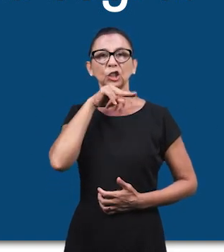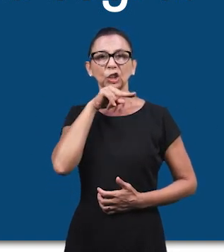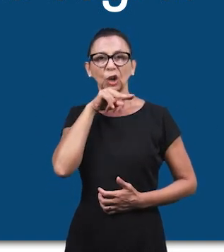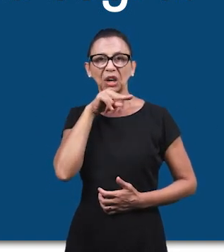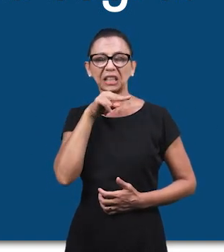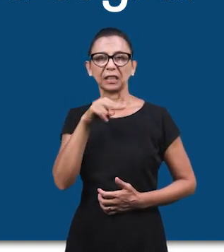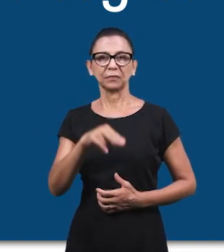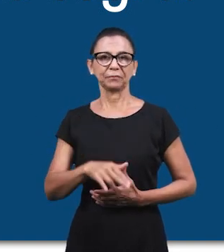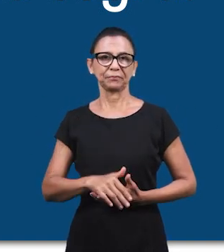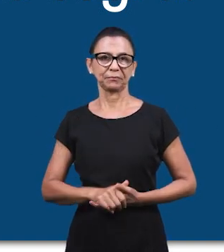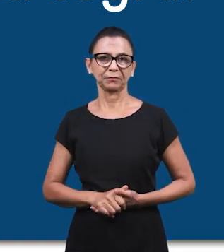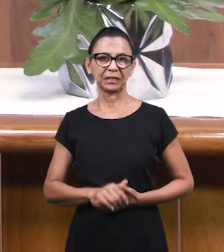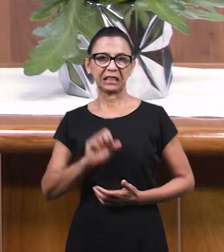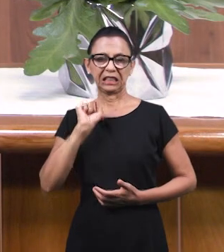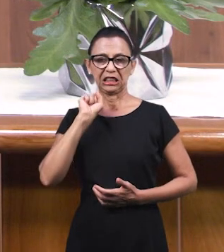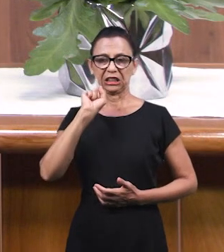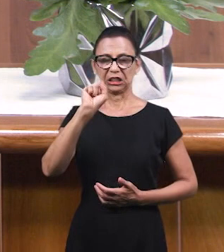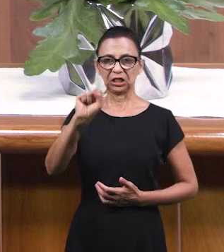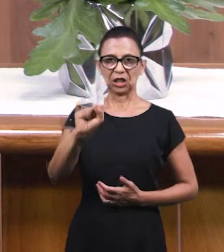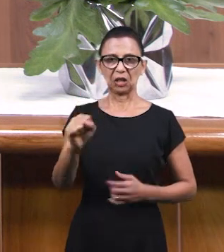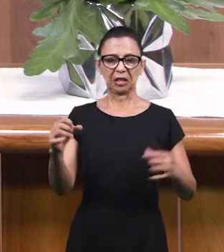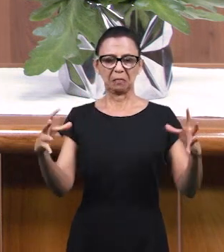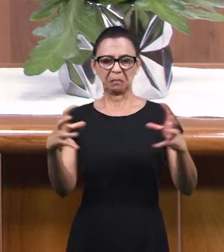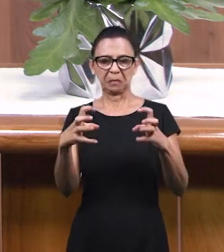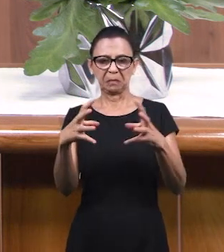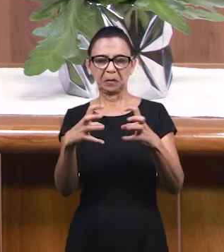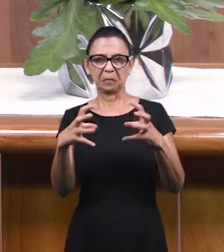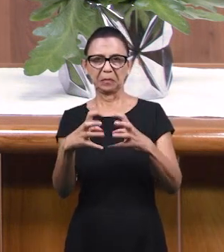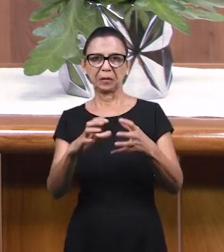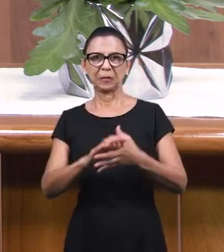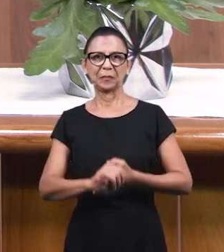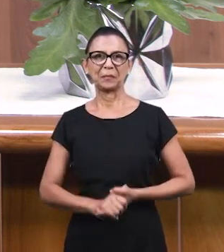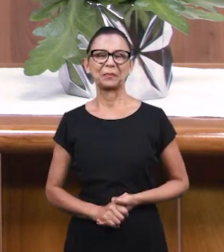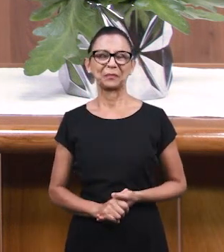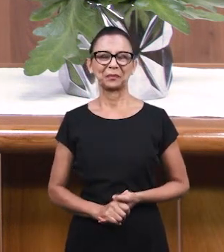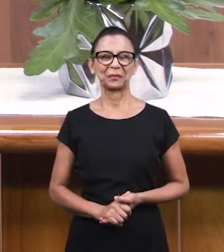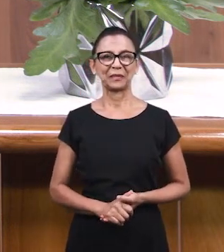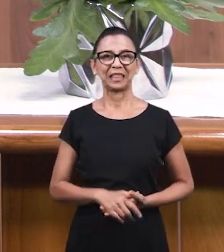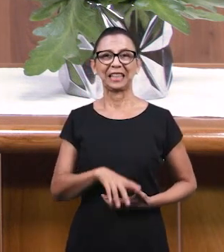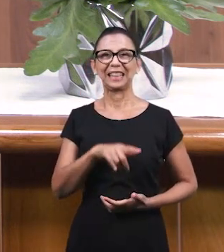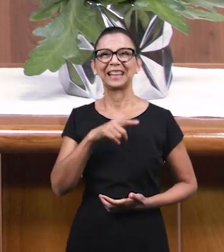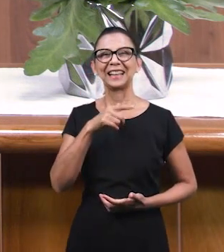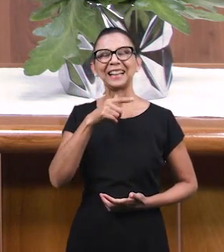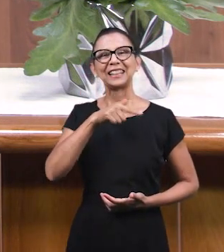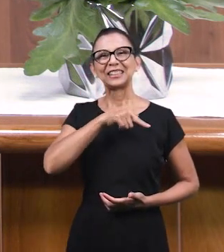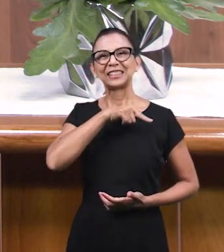против свекрови своей. Он только о зяте ничего не сказал.